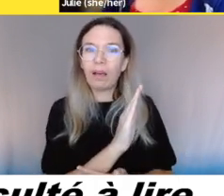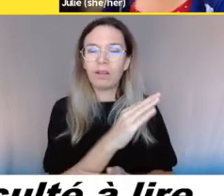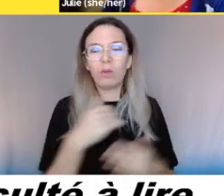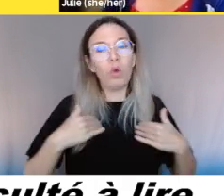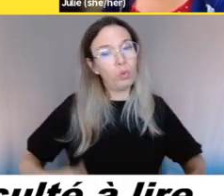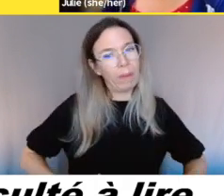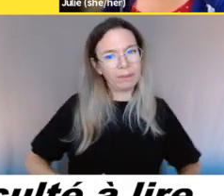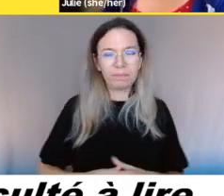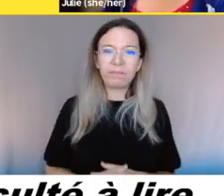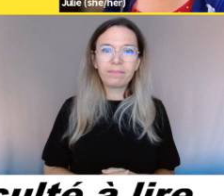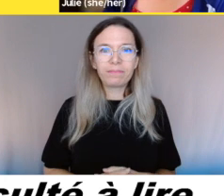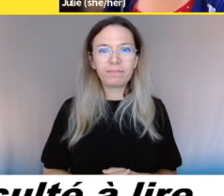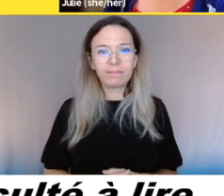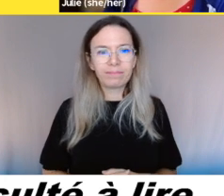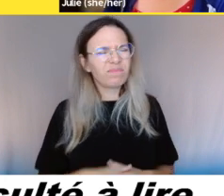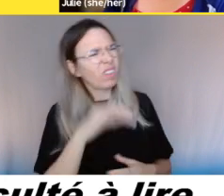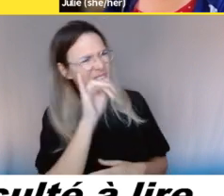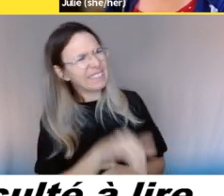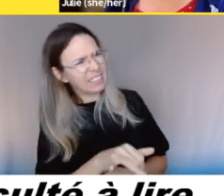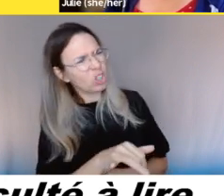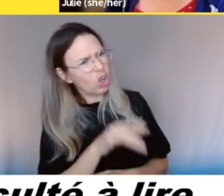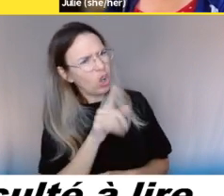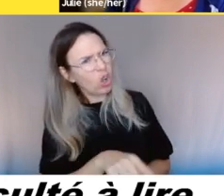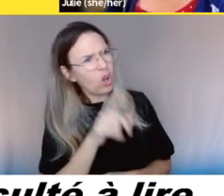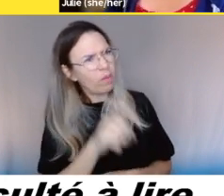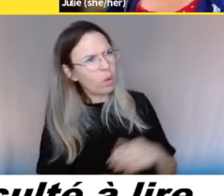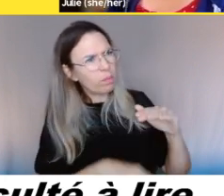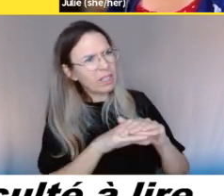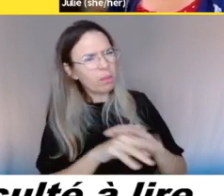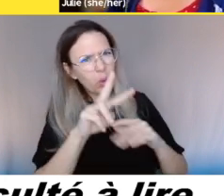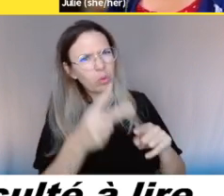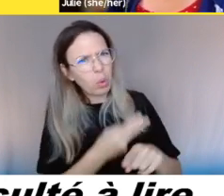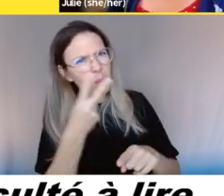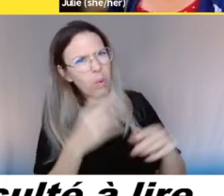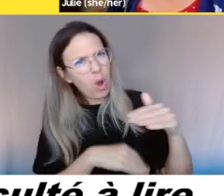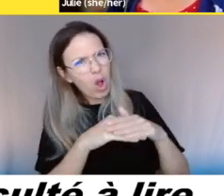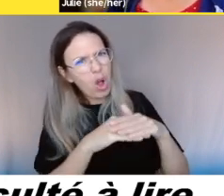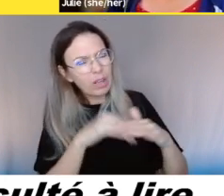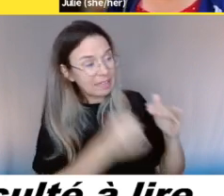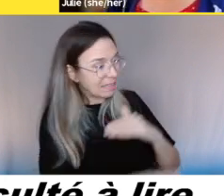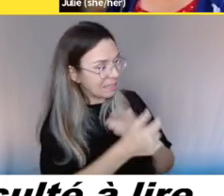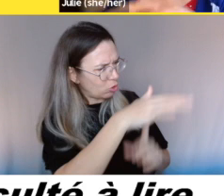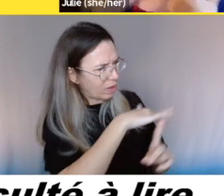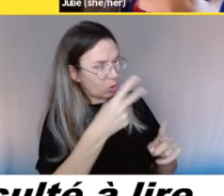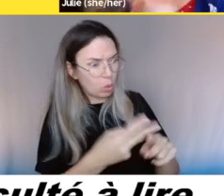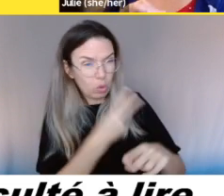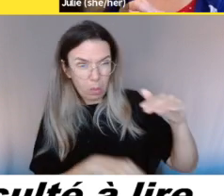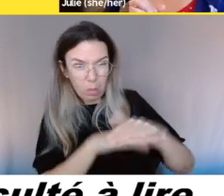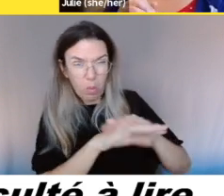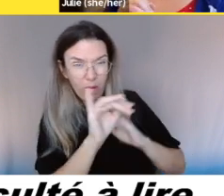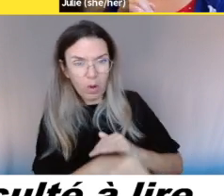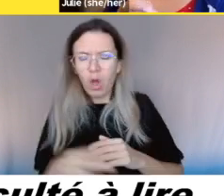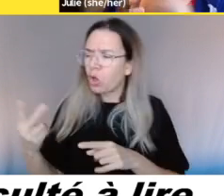Si vous pensez qu'il existe des moyens d'accommodement raisonnables, vous êtes en droit de les demander. Donc, ça pourrait être